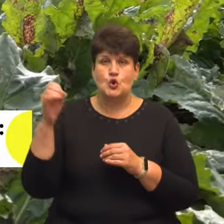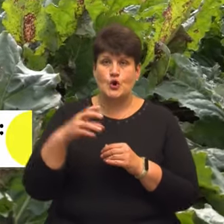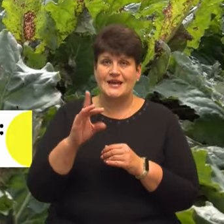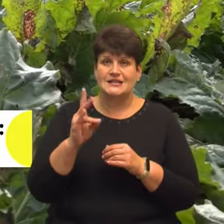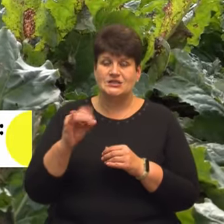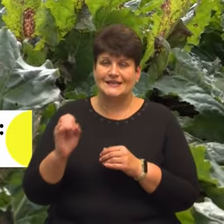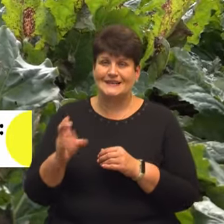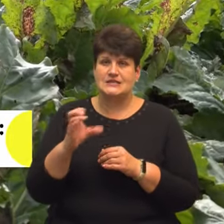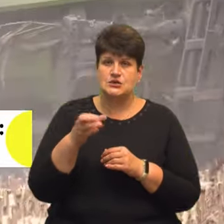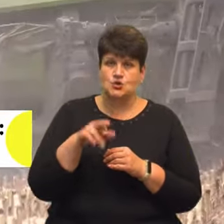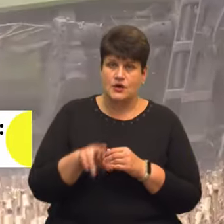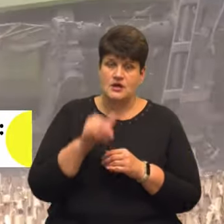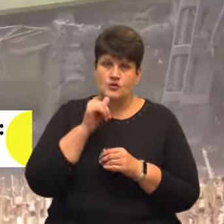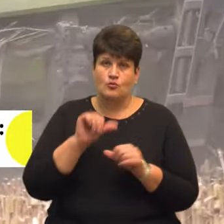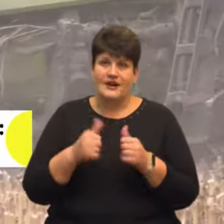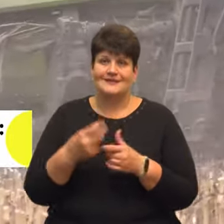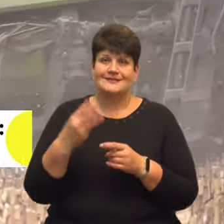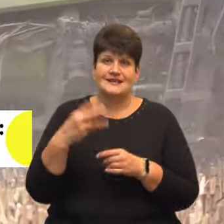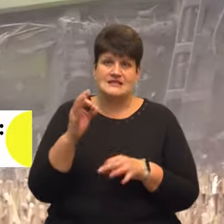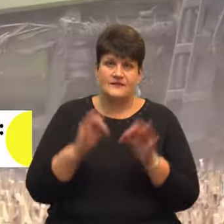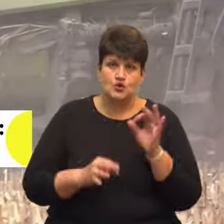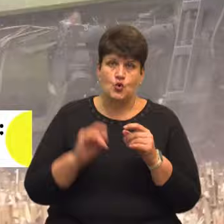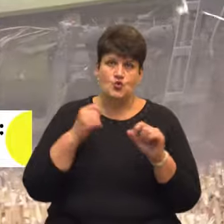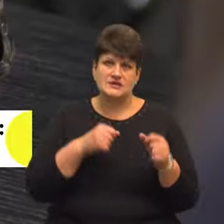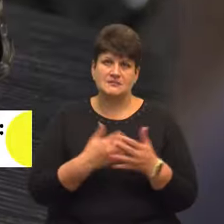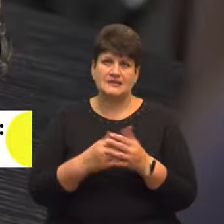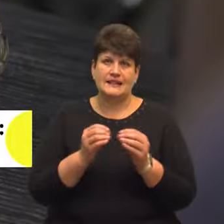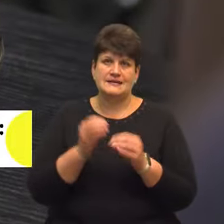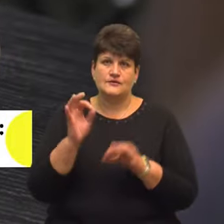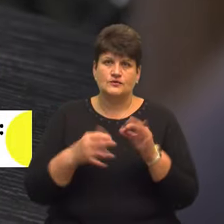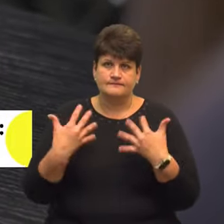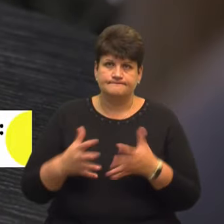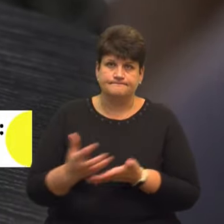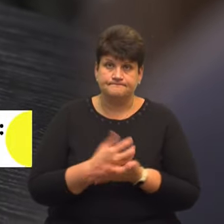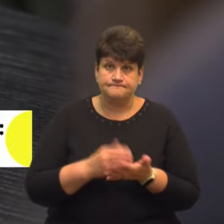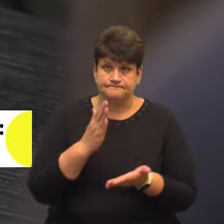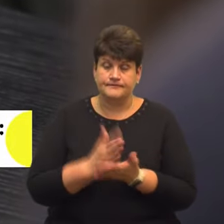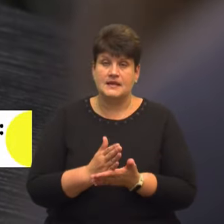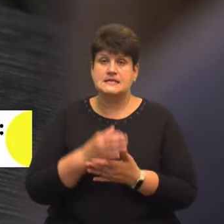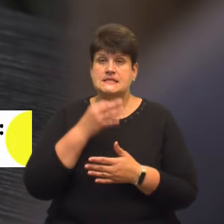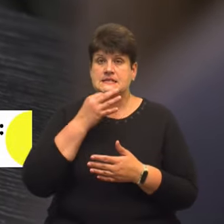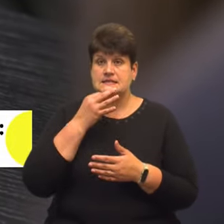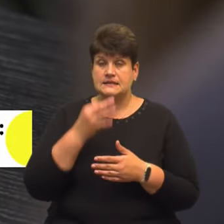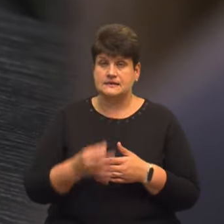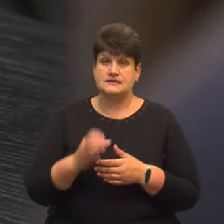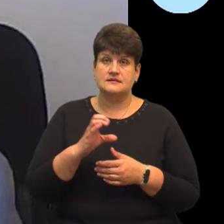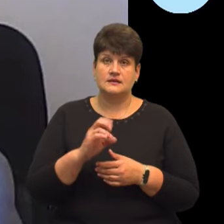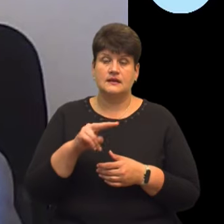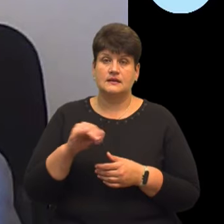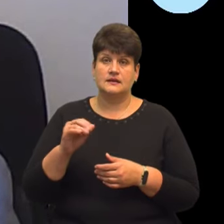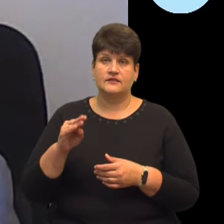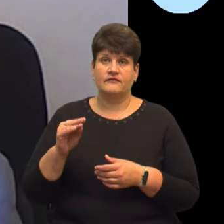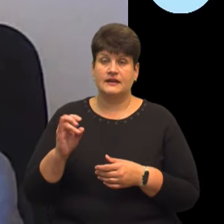викупили майже 30%, кукурудзи не більше 10, присповіла аналітикиня Українського клубу аграрного бізнесу Світлана Литвин.